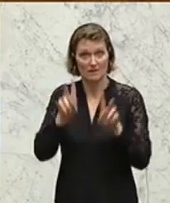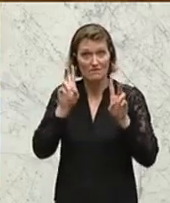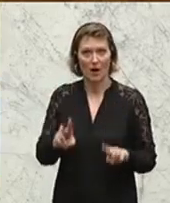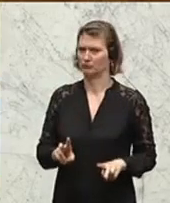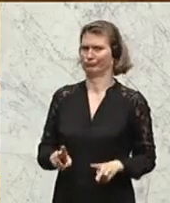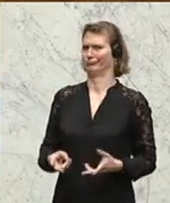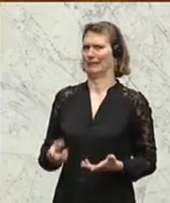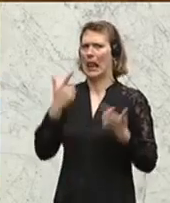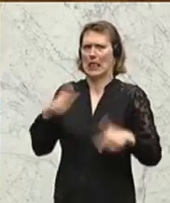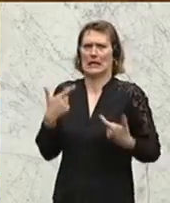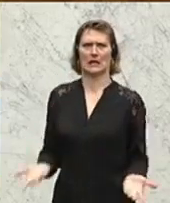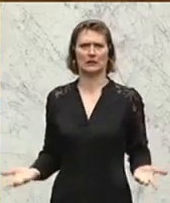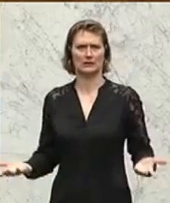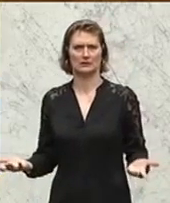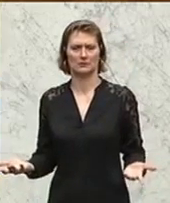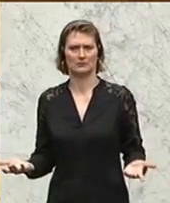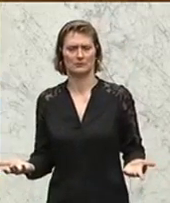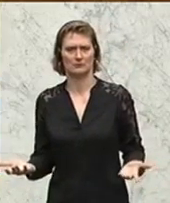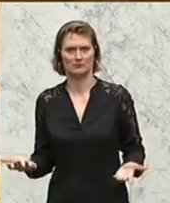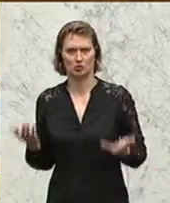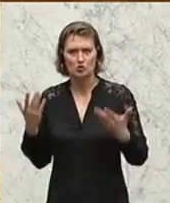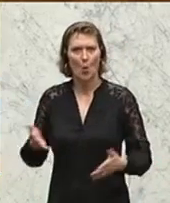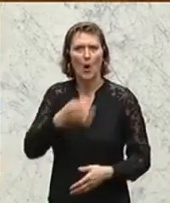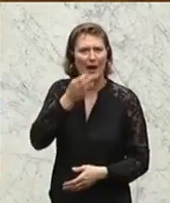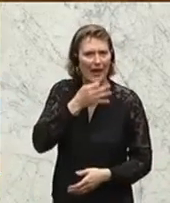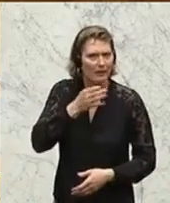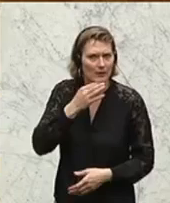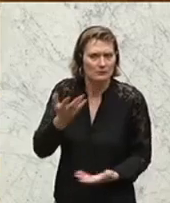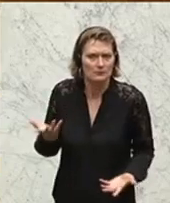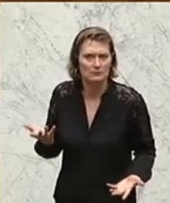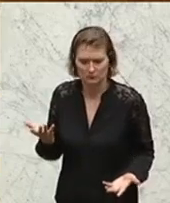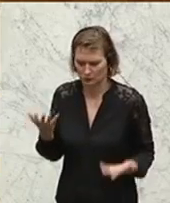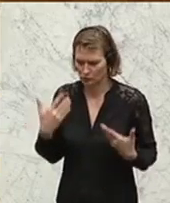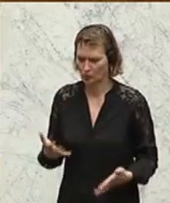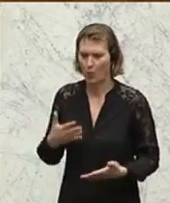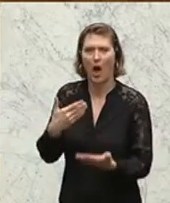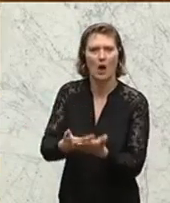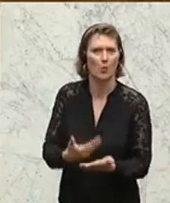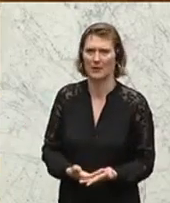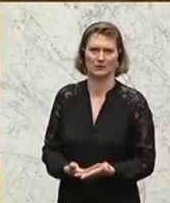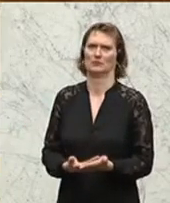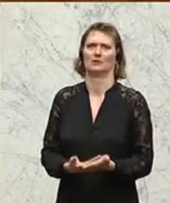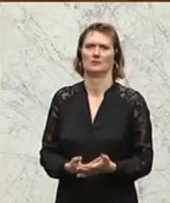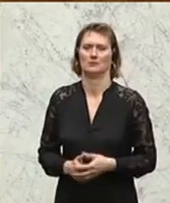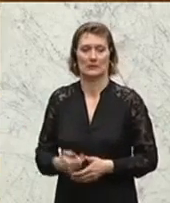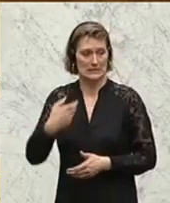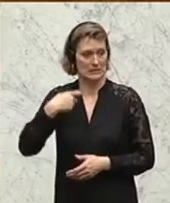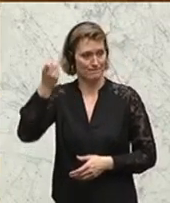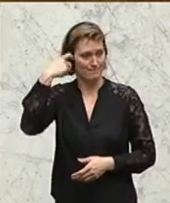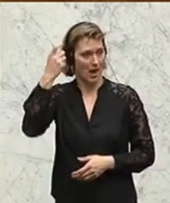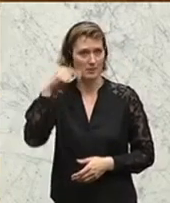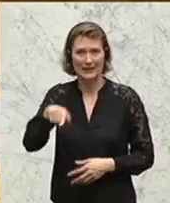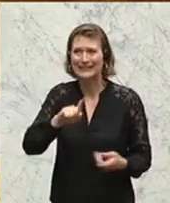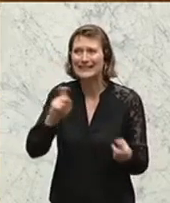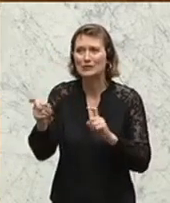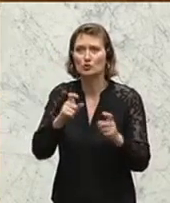Wirklichkeit maximal lächerlich, was hier von sich gegeben wurde und wie hier argumentiert wurde. Und ich glaube, es ist